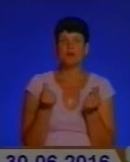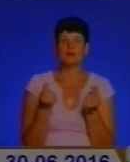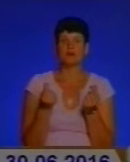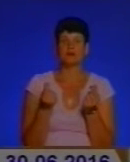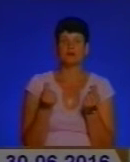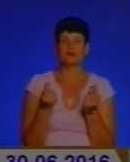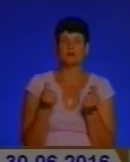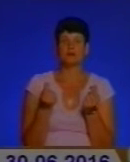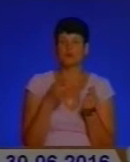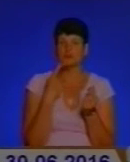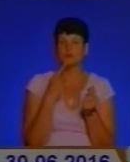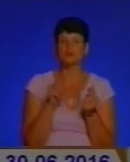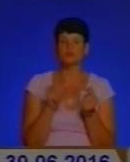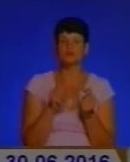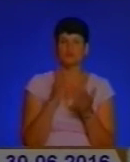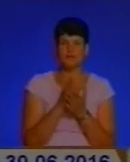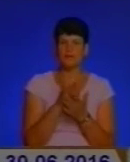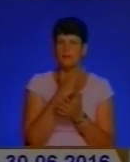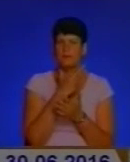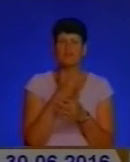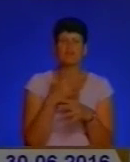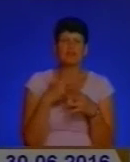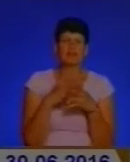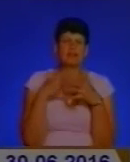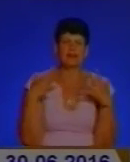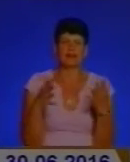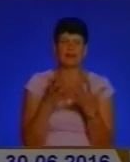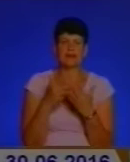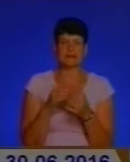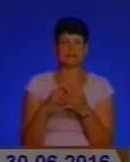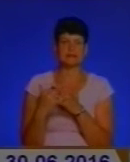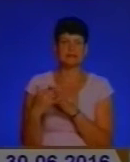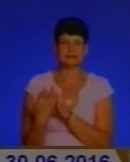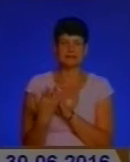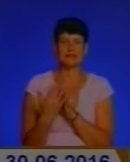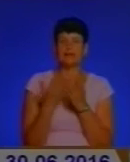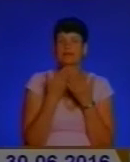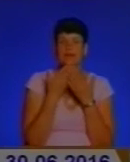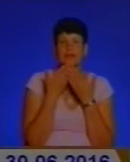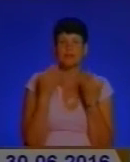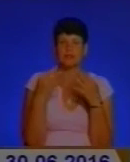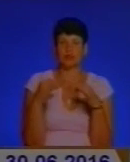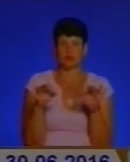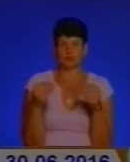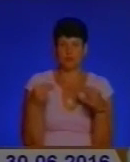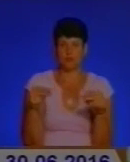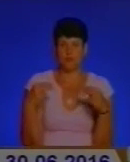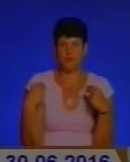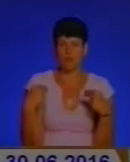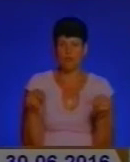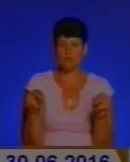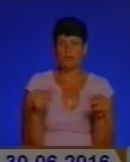існує велика кількість населених пунктів, якщо немає ліцензії взагалі, на цій ми працюємо.